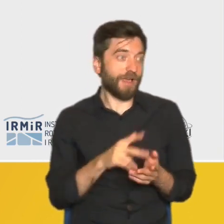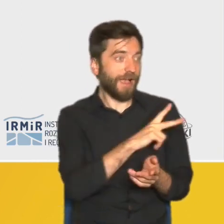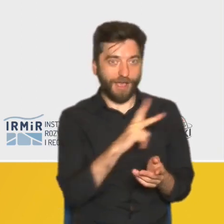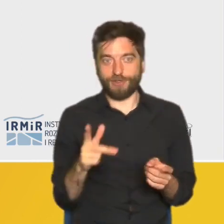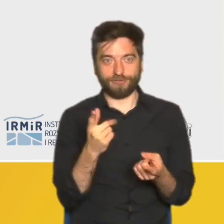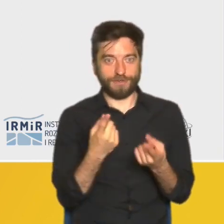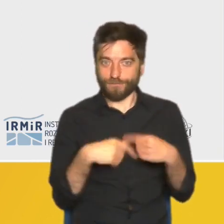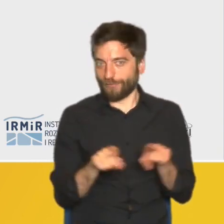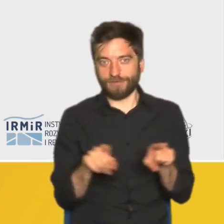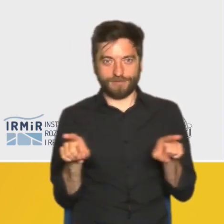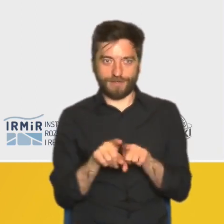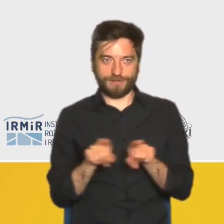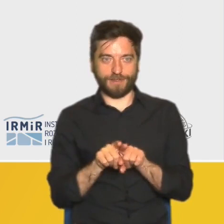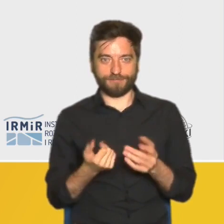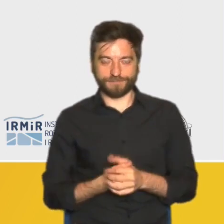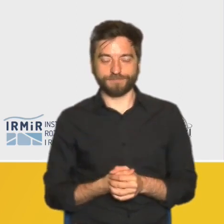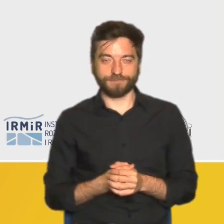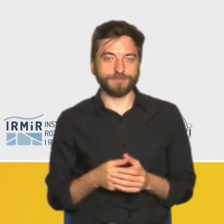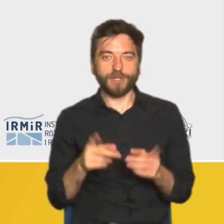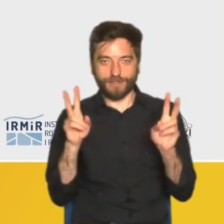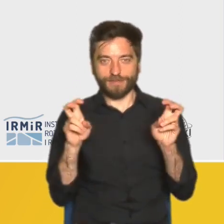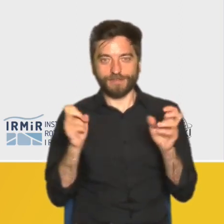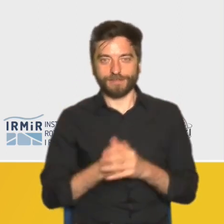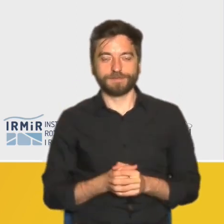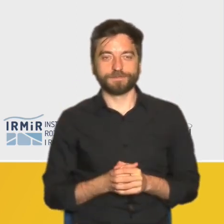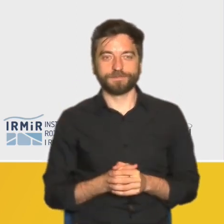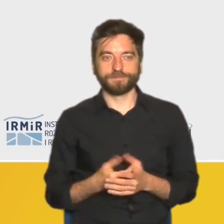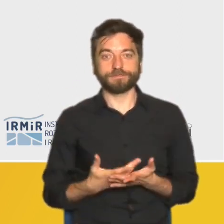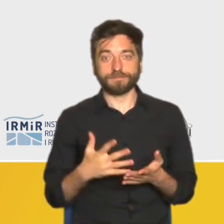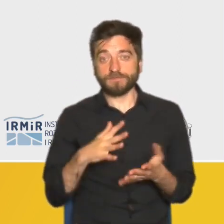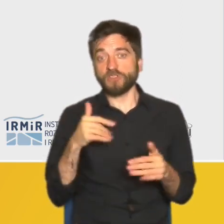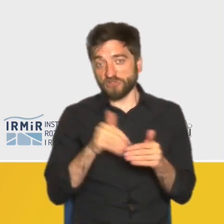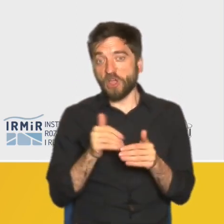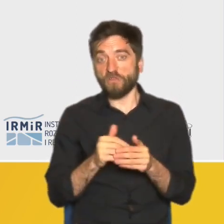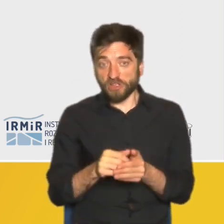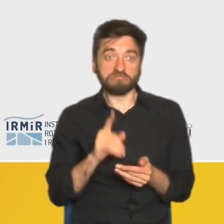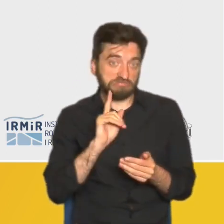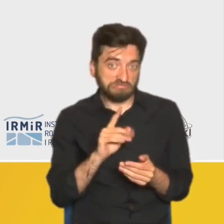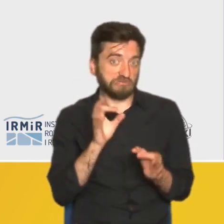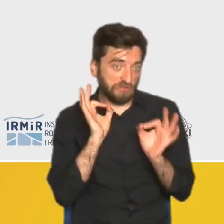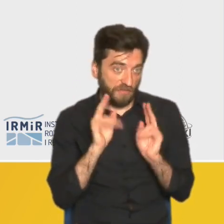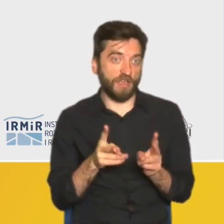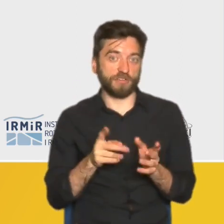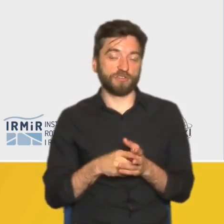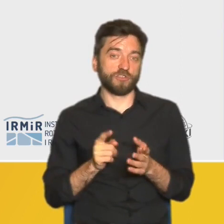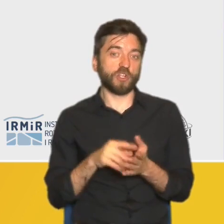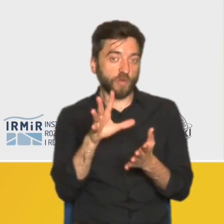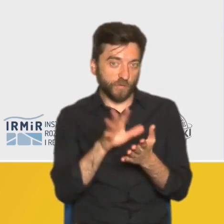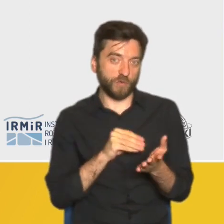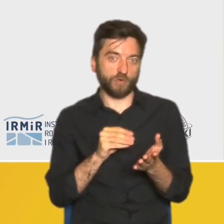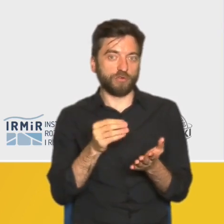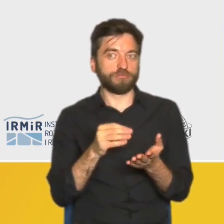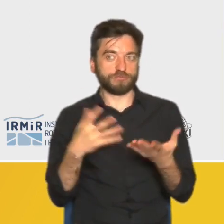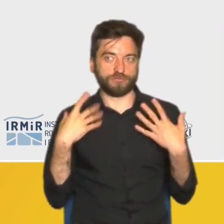robią. To są cytaty z naszych wywiadów. To jest zachowanie uznane za racjonalne, zinternalizowane jako wzorzec dobrego życia.